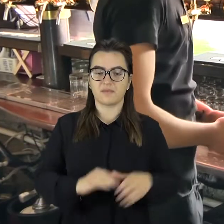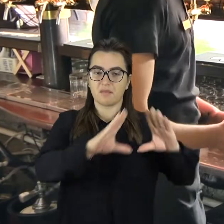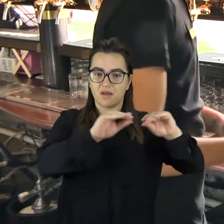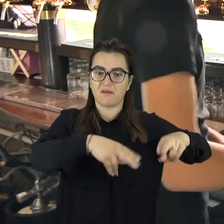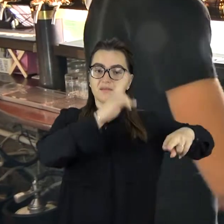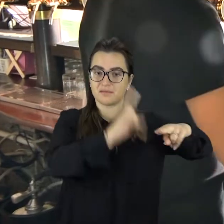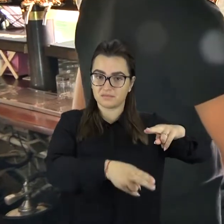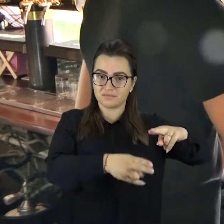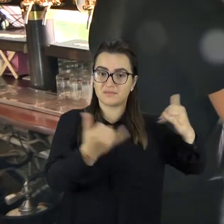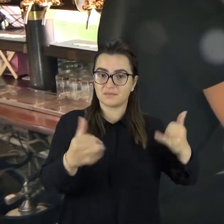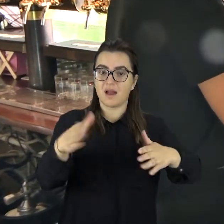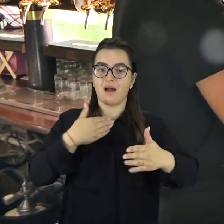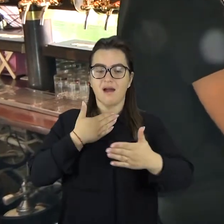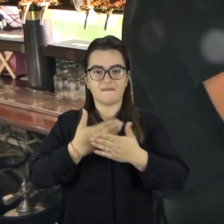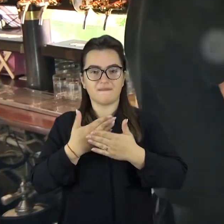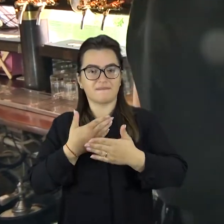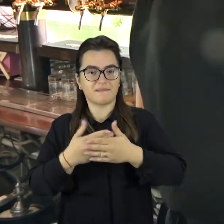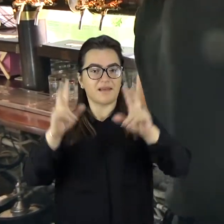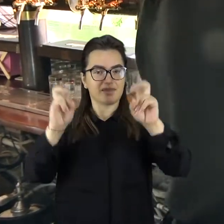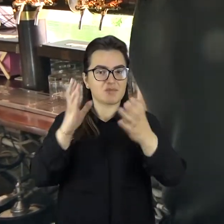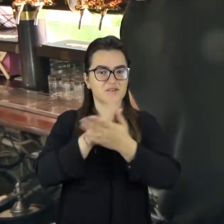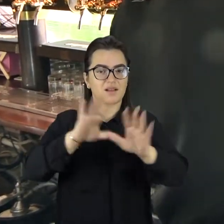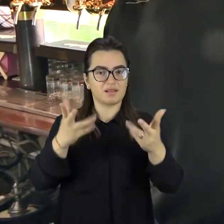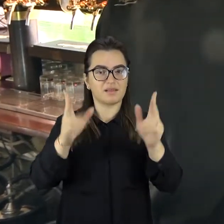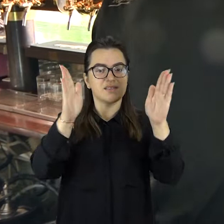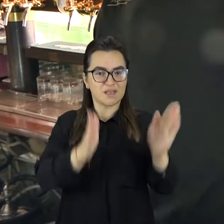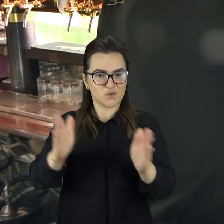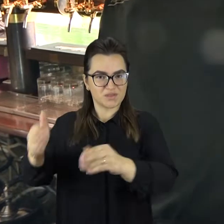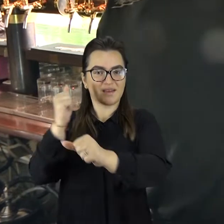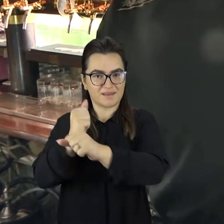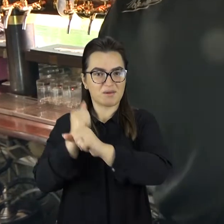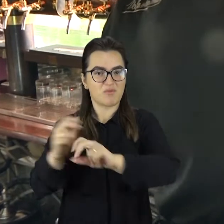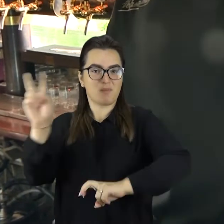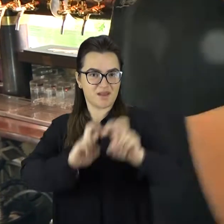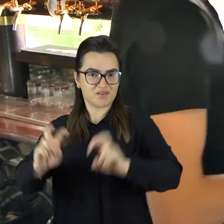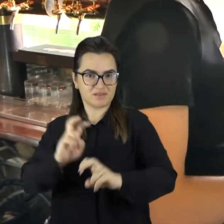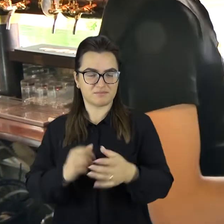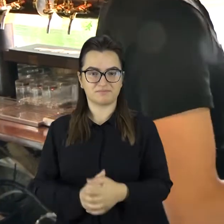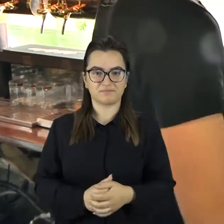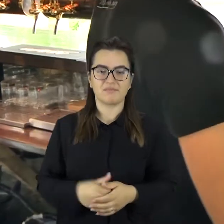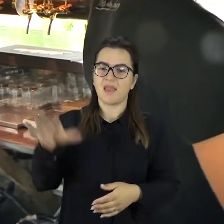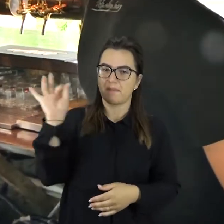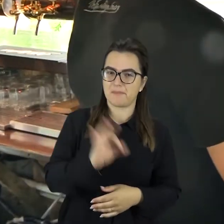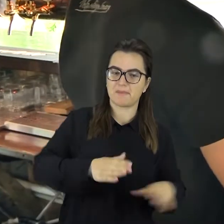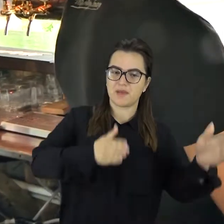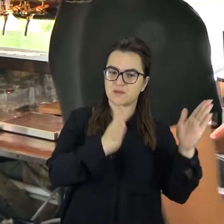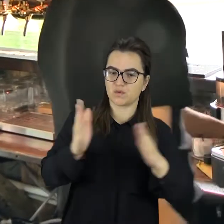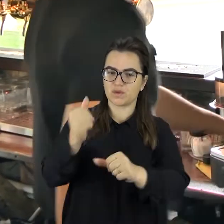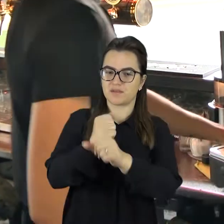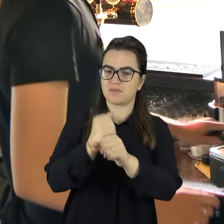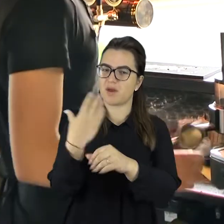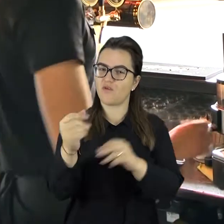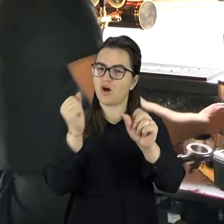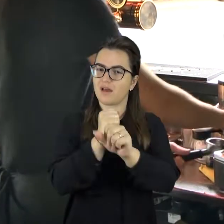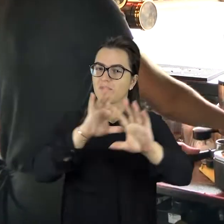Baigėsi pavasaris, tad vis aktualesnė tema tampa sezoniniai darbai ir jų paieškos. Dažnam sezoniškai darbai asocijuojasi